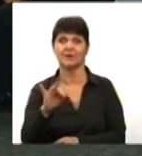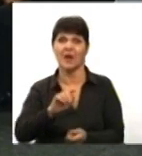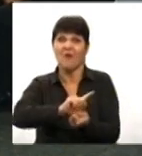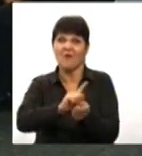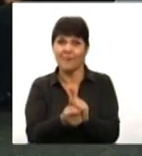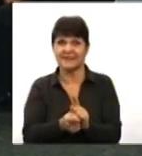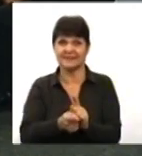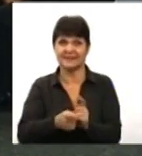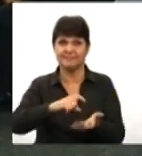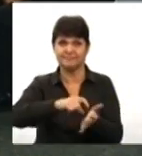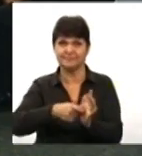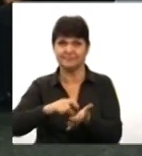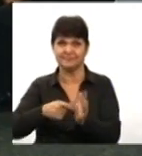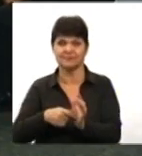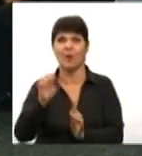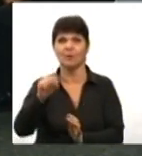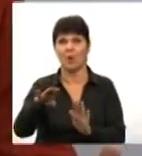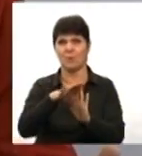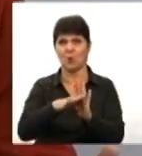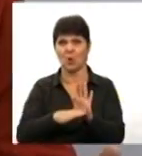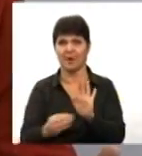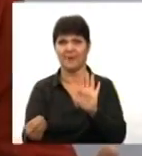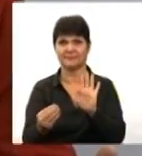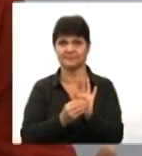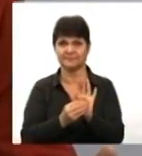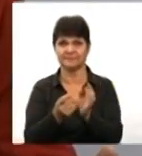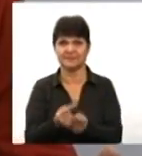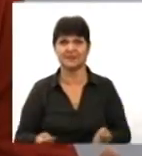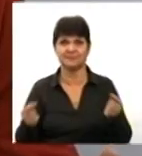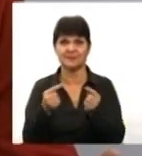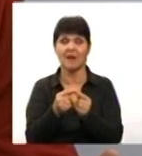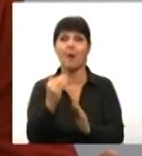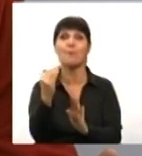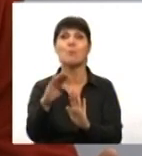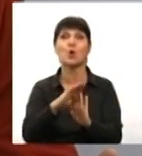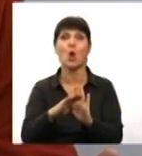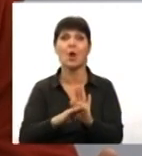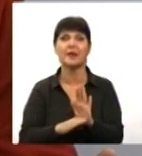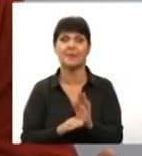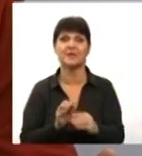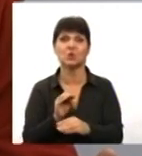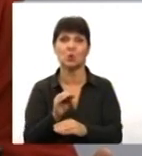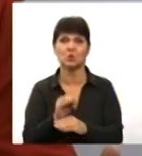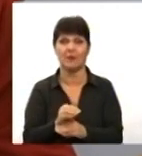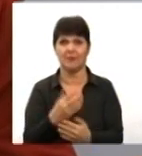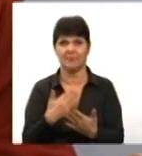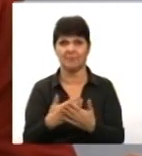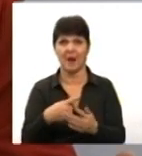програмний додаток на телефоні. На телефон встановлюється відповідний програмний додаток. Десь приблизно половина